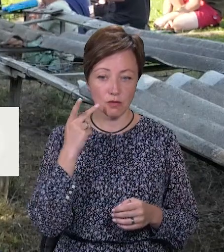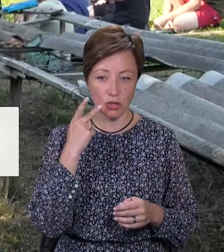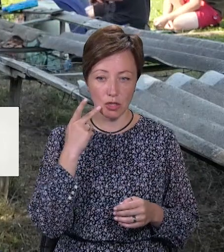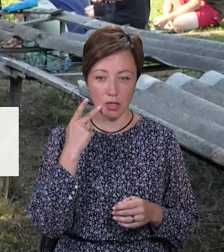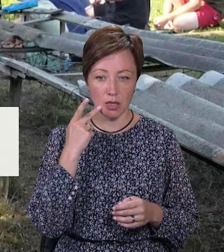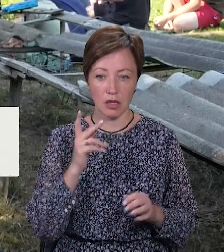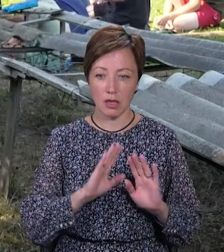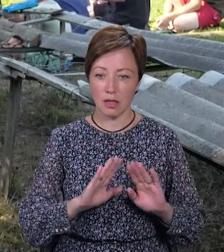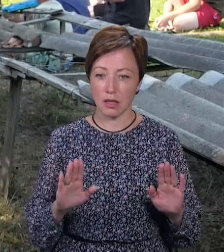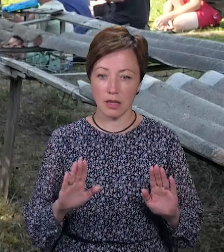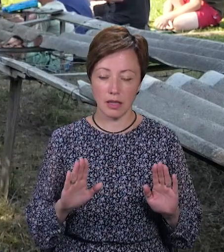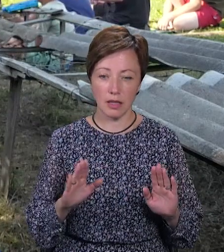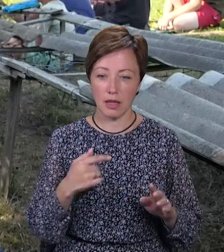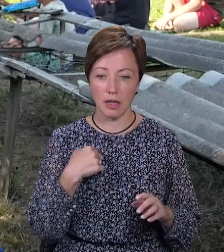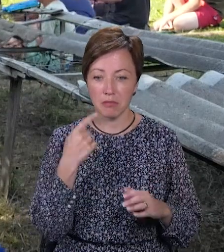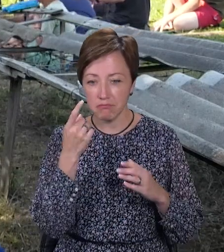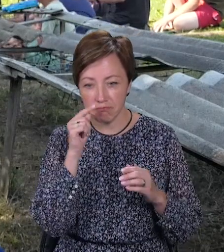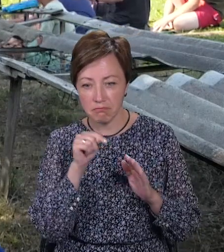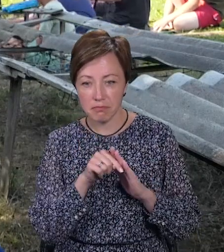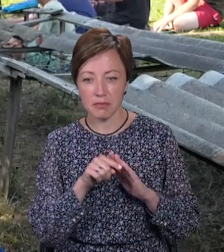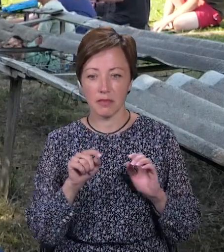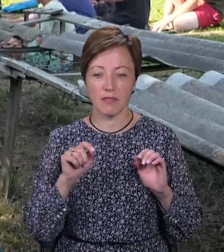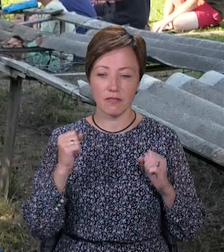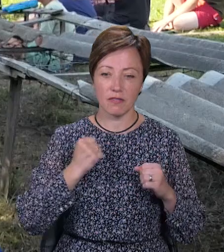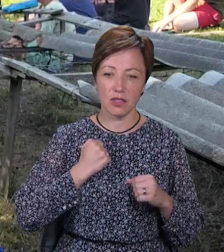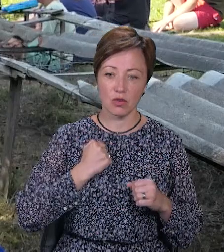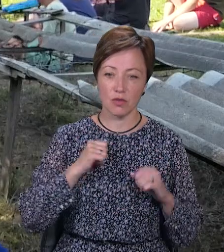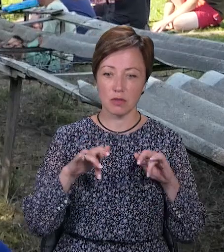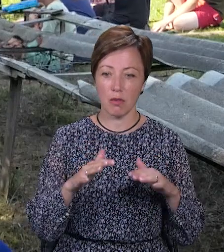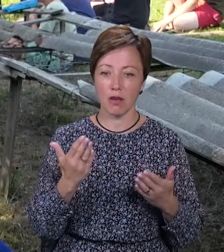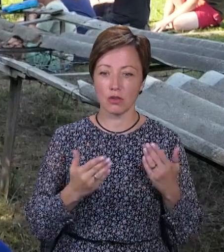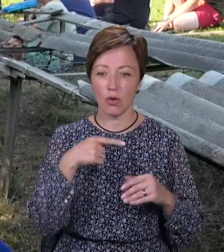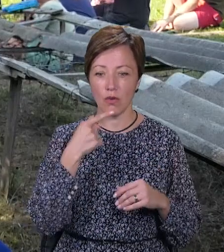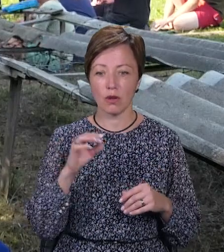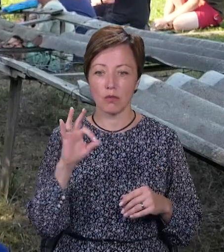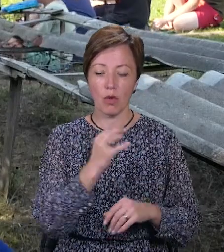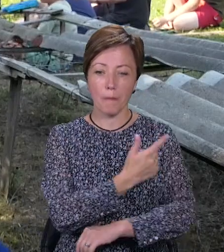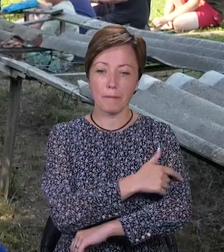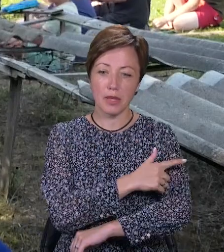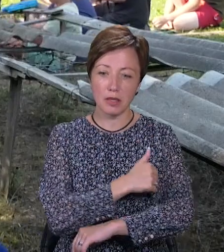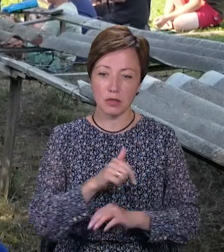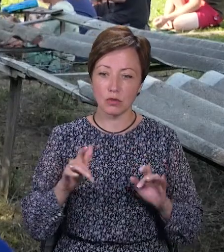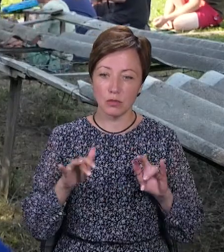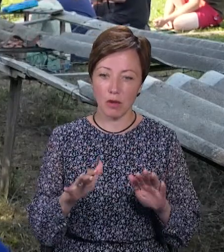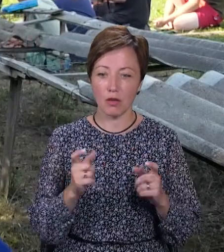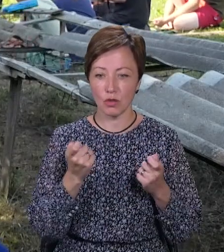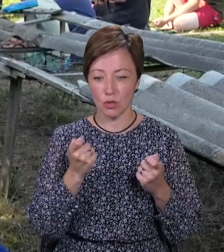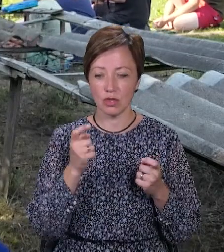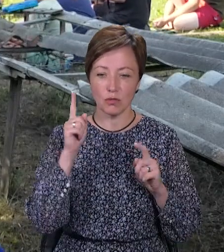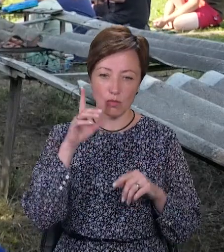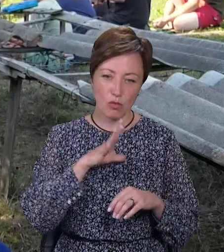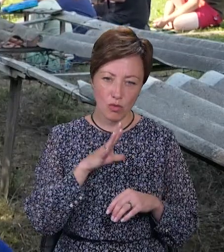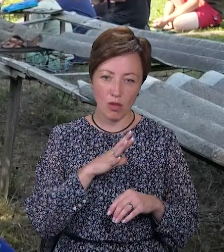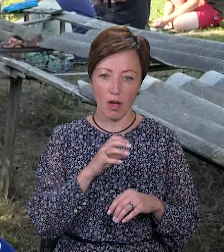не цікавилася дуже сильно військовою справою. Тобто, якщо говорити про медичну справу, щось трошки дотичне